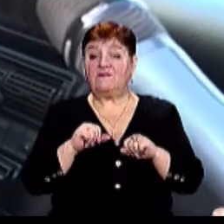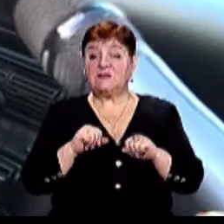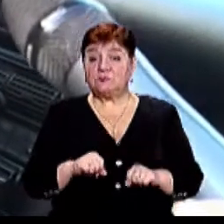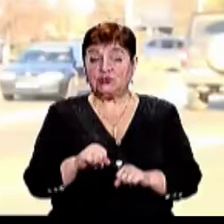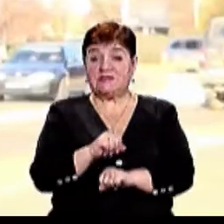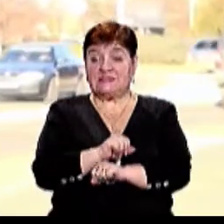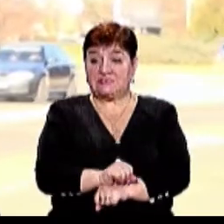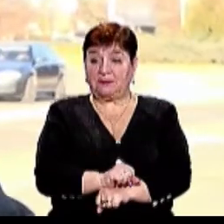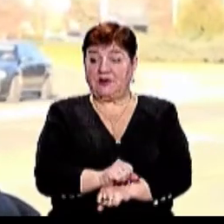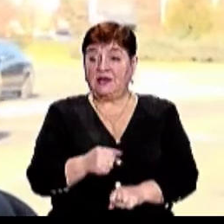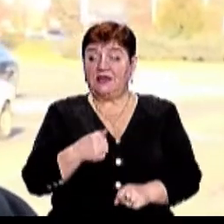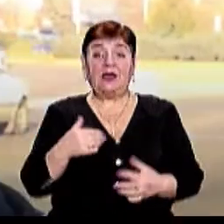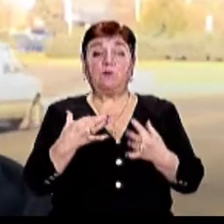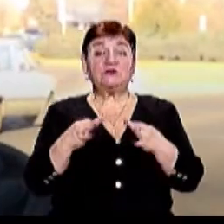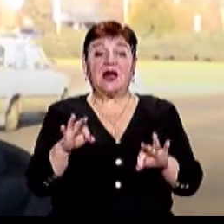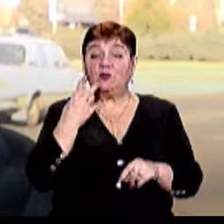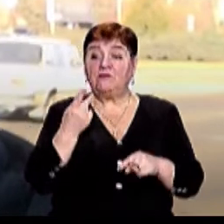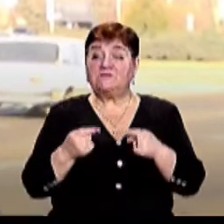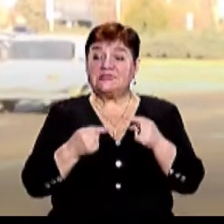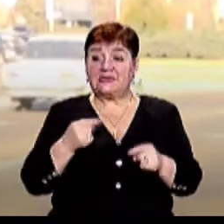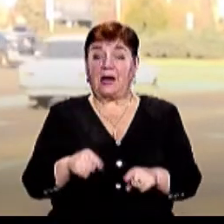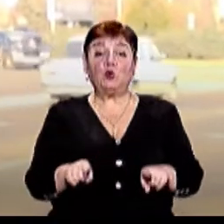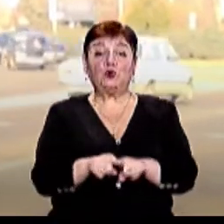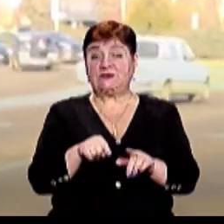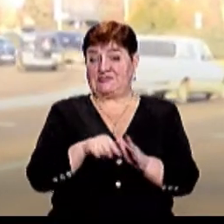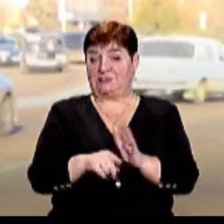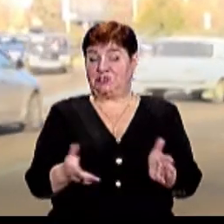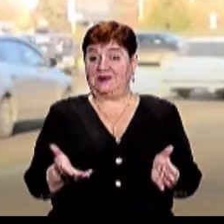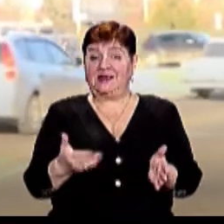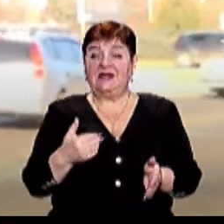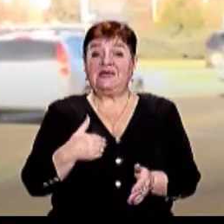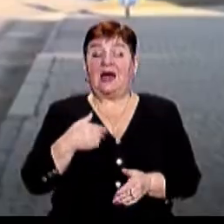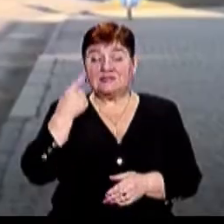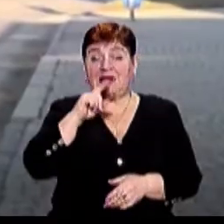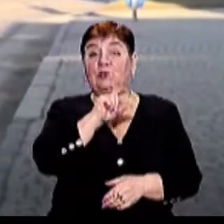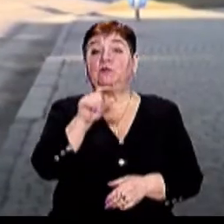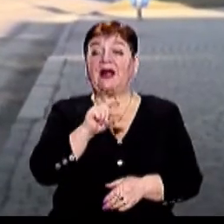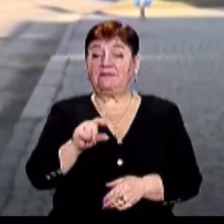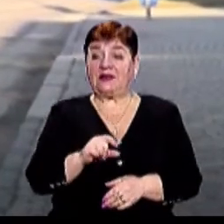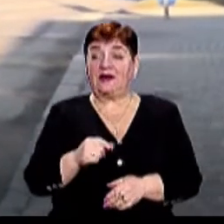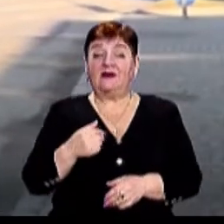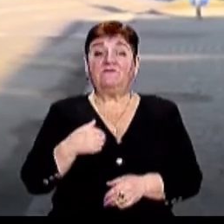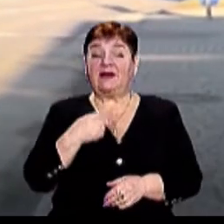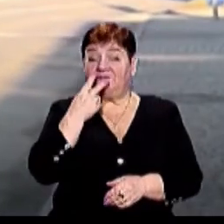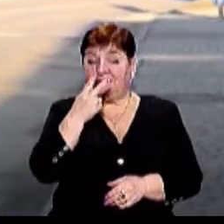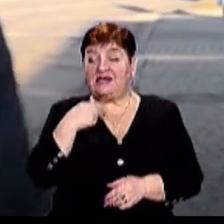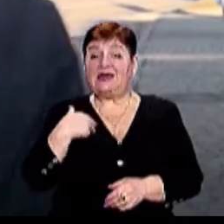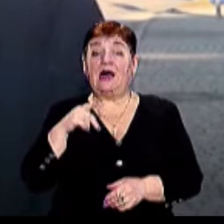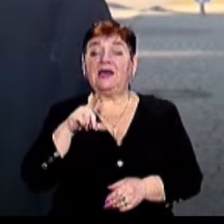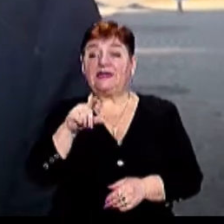а вони штрафують Я пускаю завжди, це однозначно, я знаю правила Виділи, я їхав ззади,